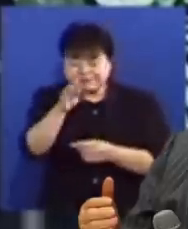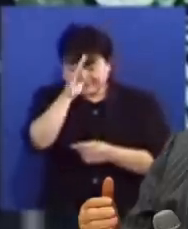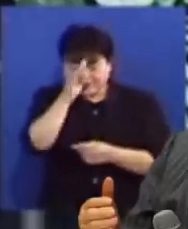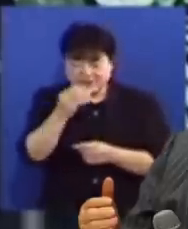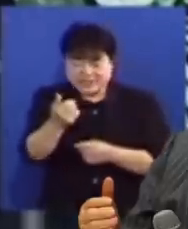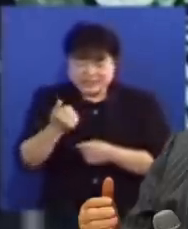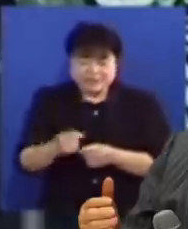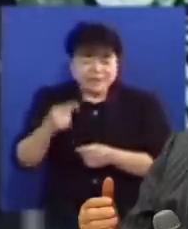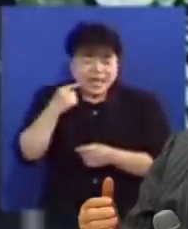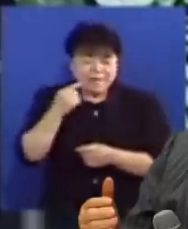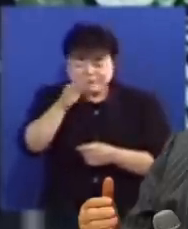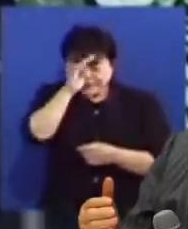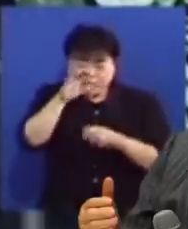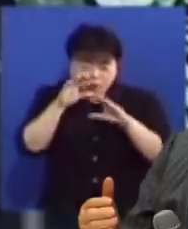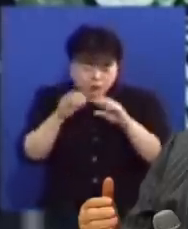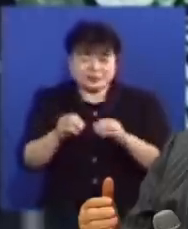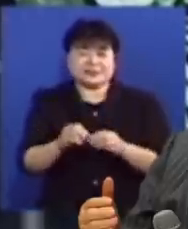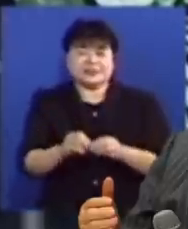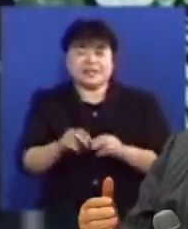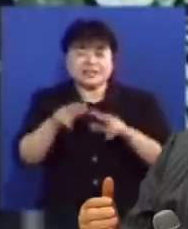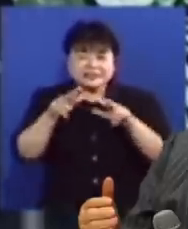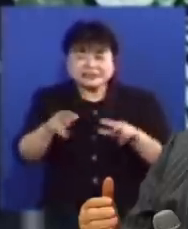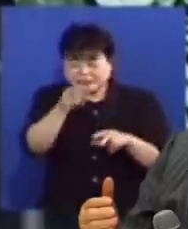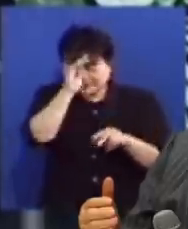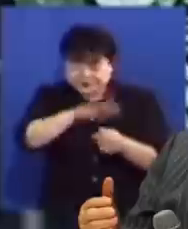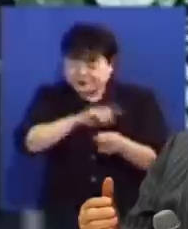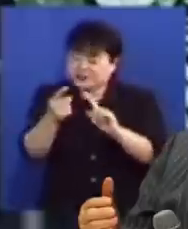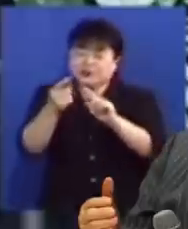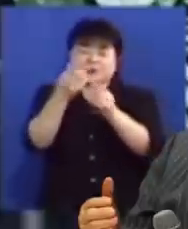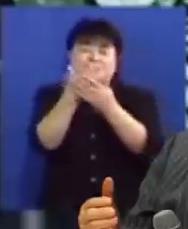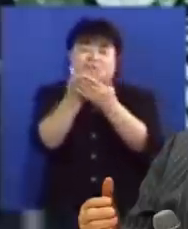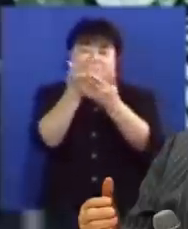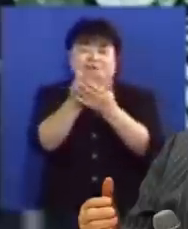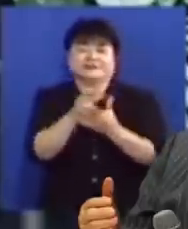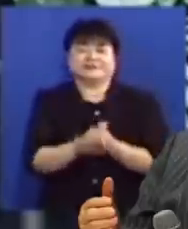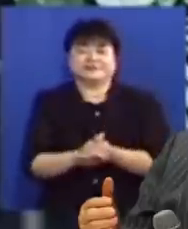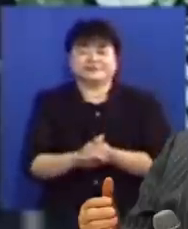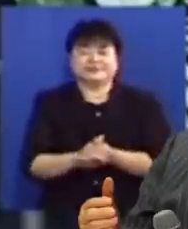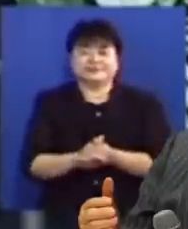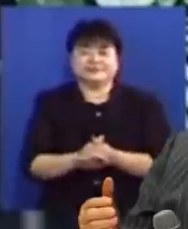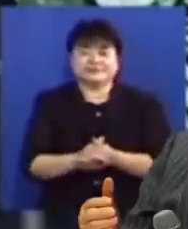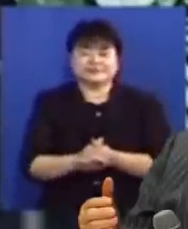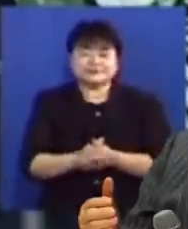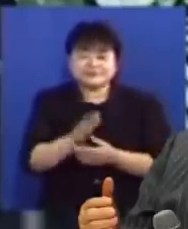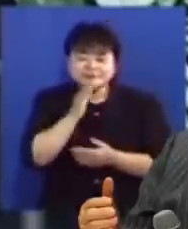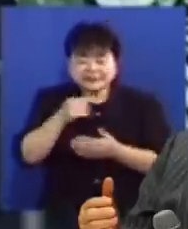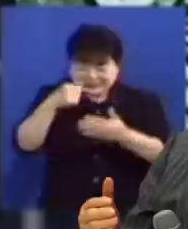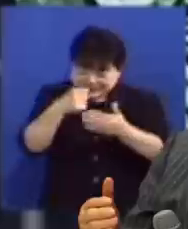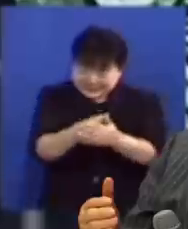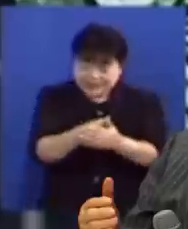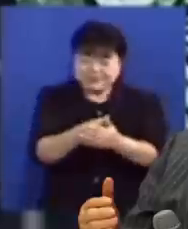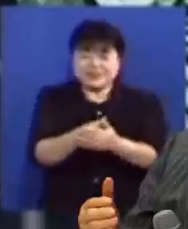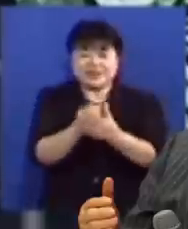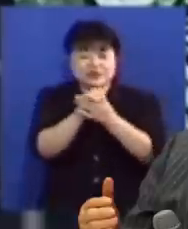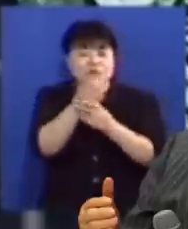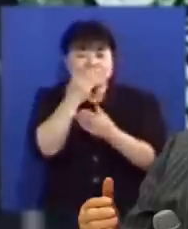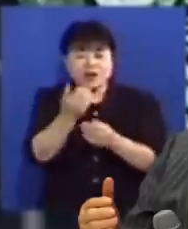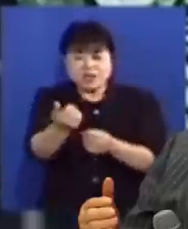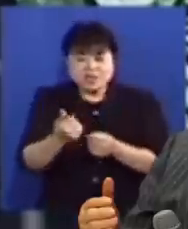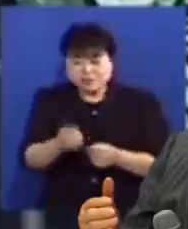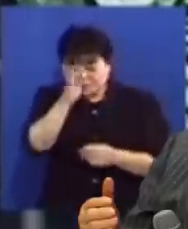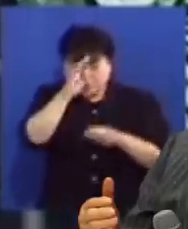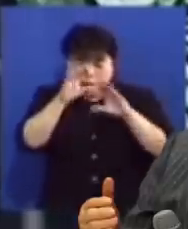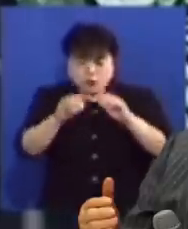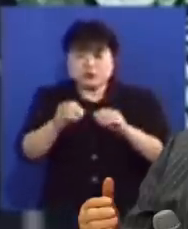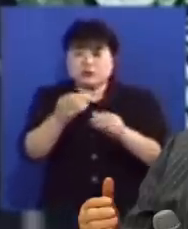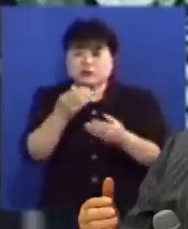하나님 이미 고쳐주신 암을 지금 치료하여 주시옵소서 그러면 얼마나 담대하게 기도할 수 있지 않습니까 이미 나한 것을